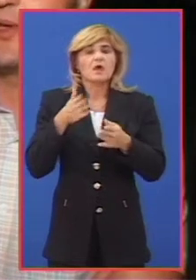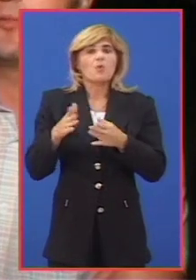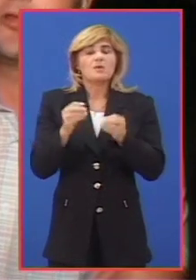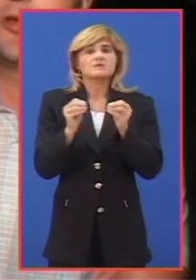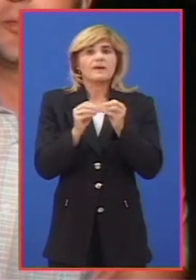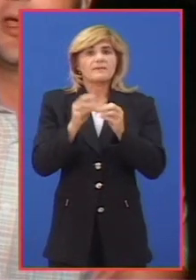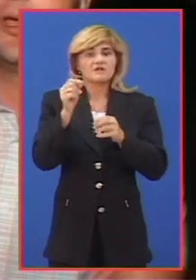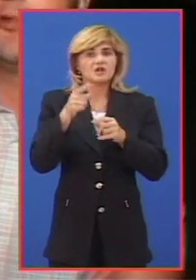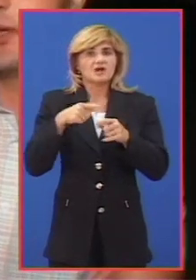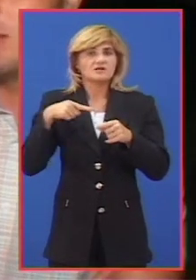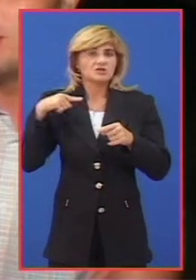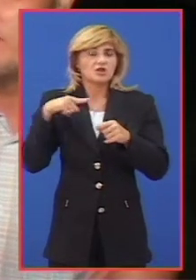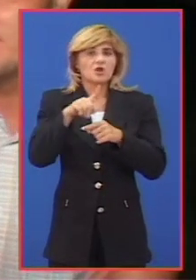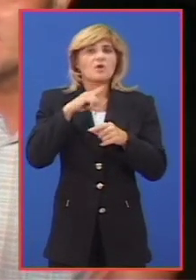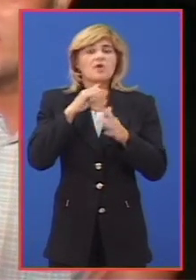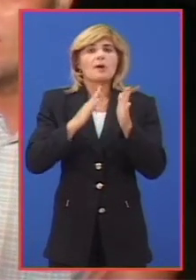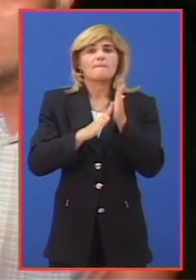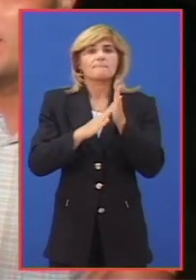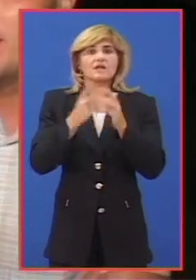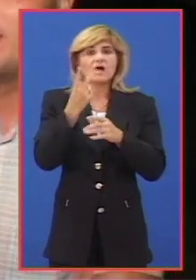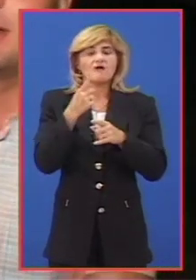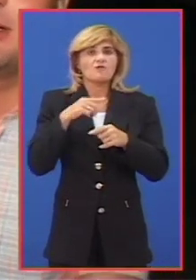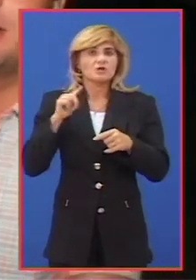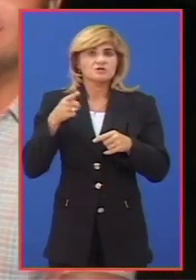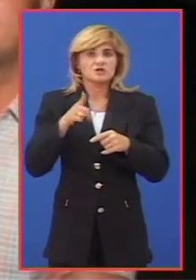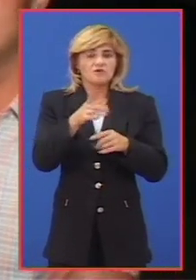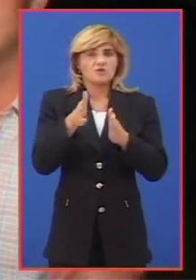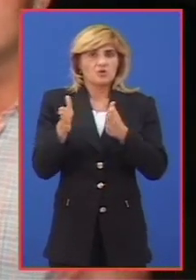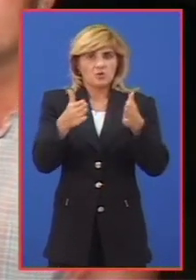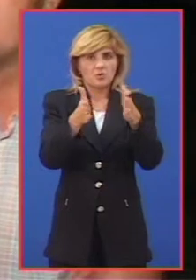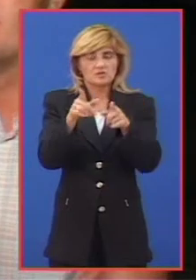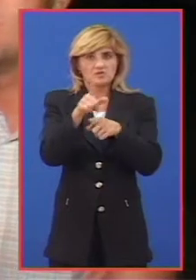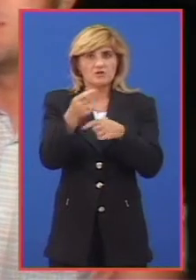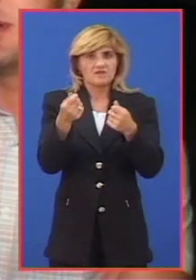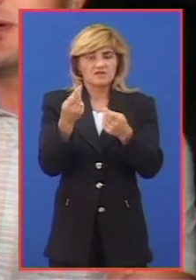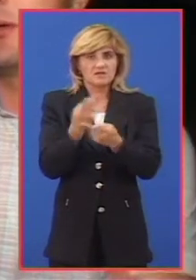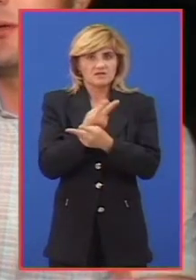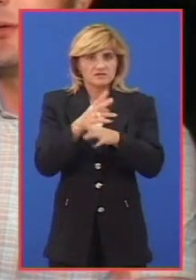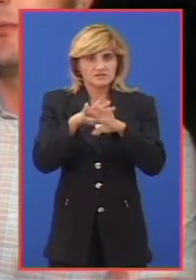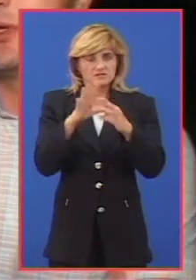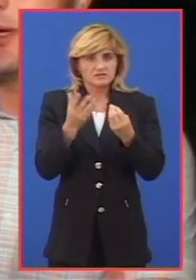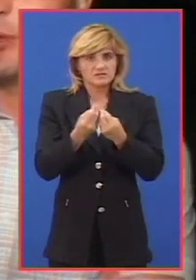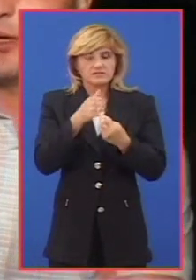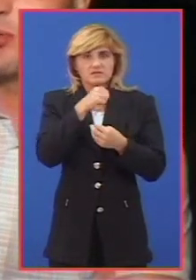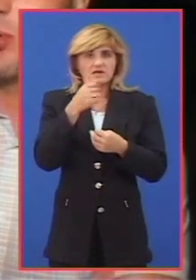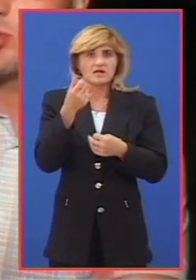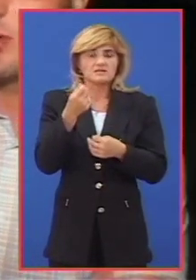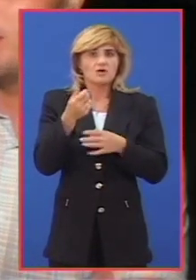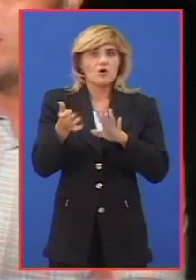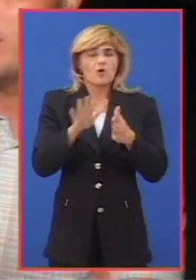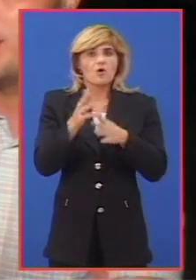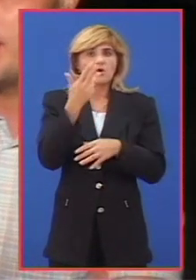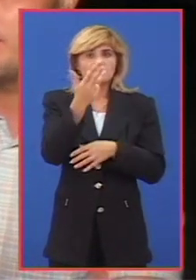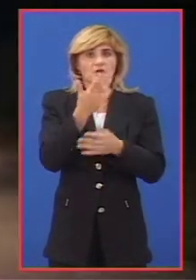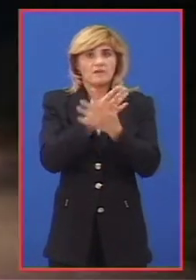Radica celom dužinom i u Matka Vukovice sve ove godine. I ta investicija na trgu žrtova fašizma je cene bila oko